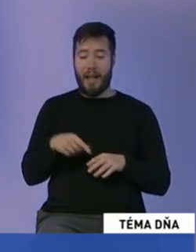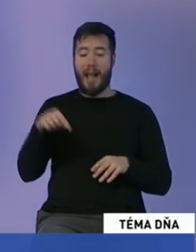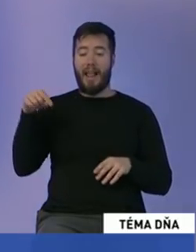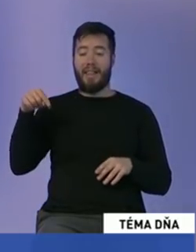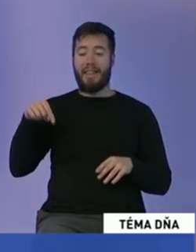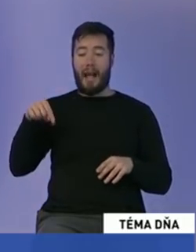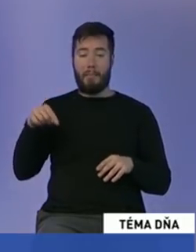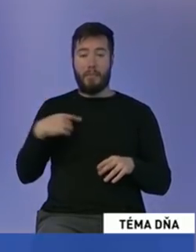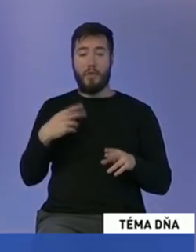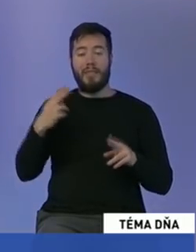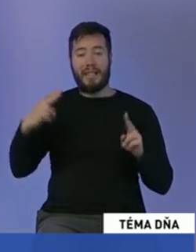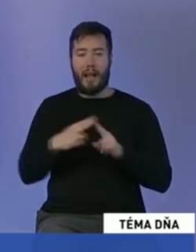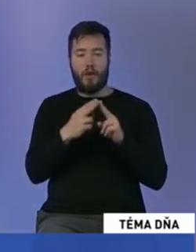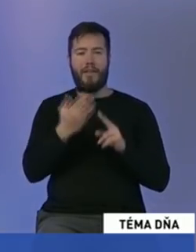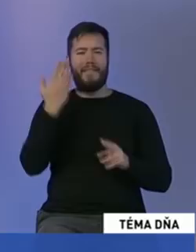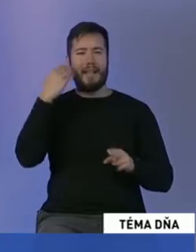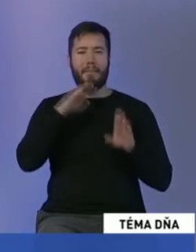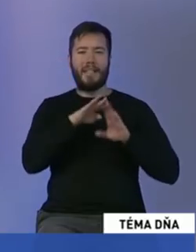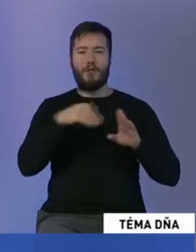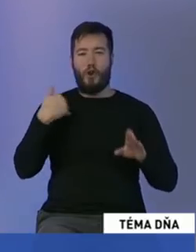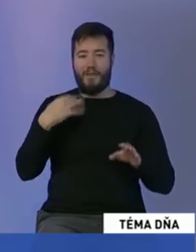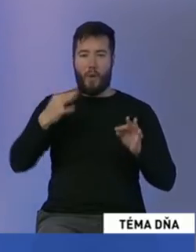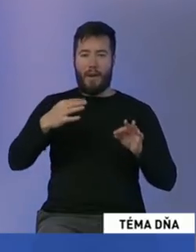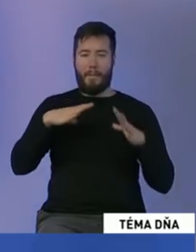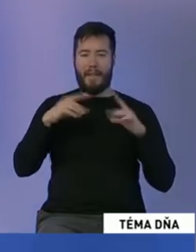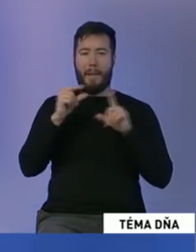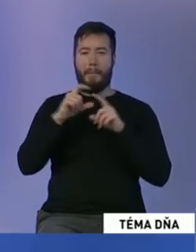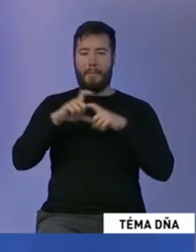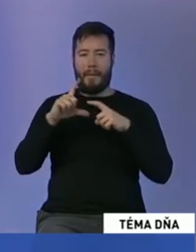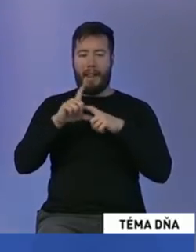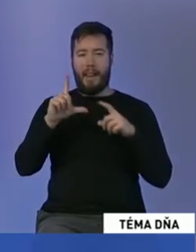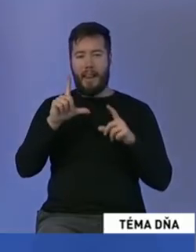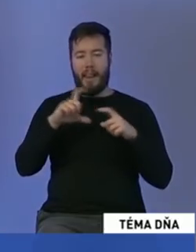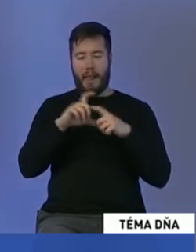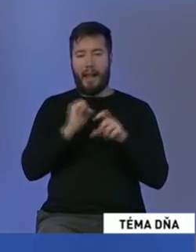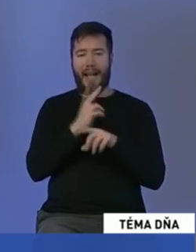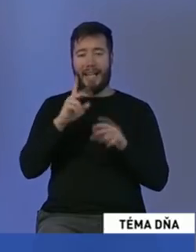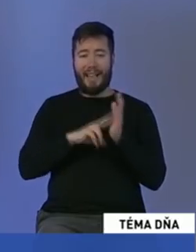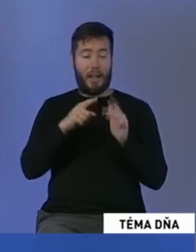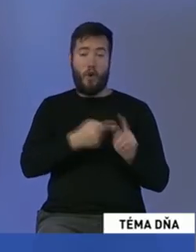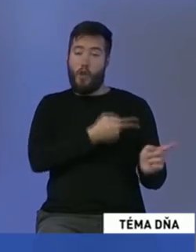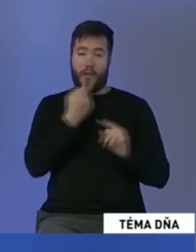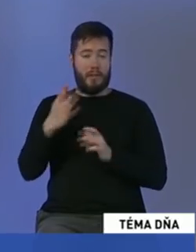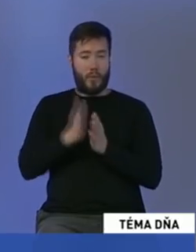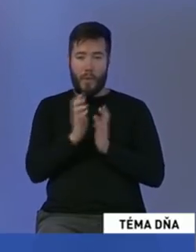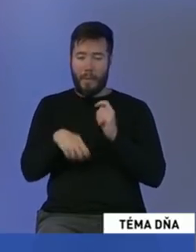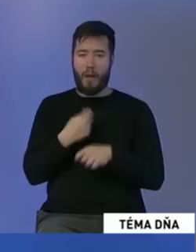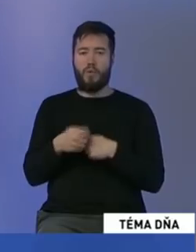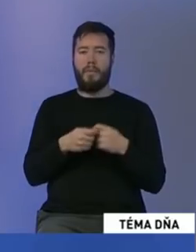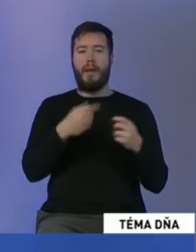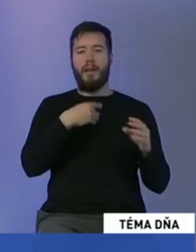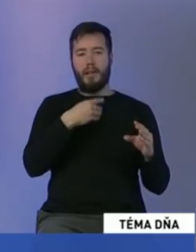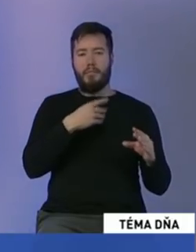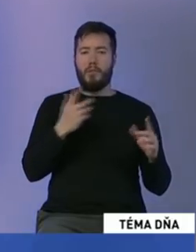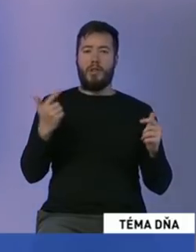Pellegrini. O vstedy spolupracujeme. A prešli sme spolu od ministerstva školstva, cez úrad podpredsedu vlády a aktuálne na